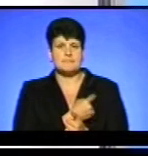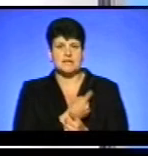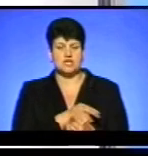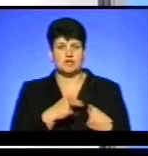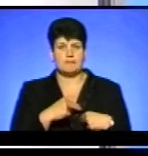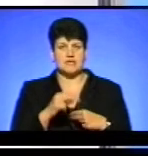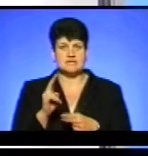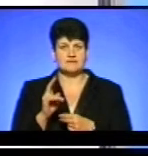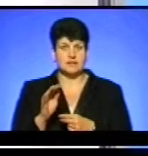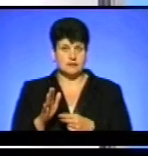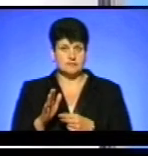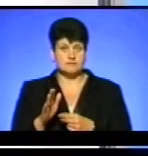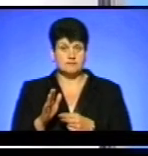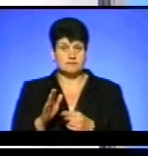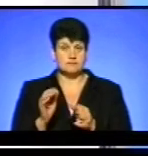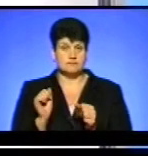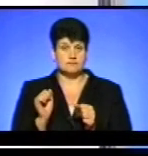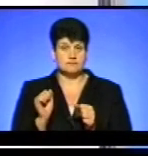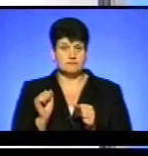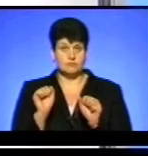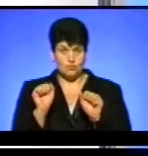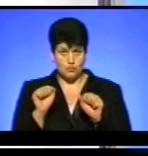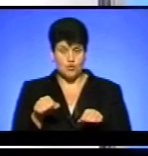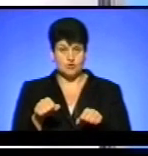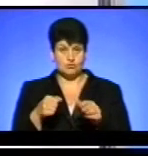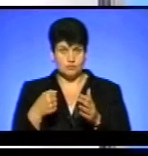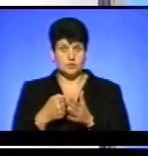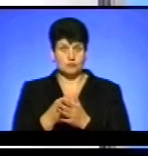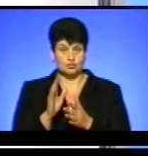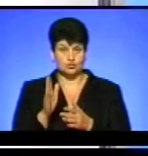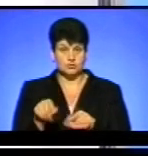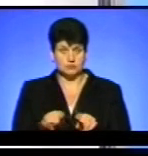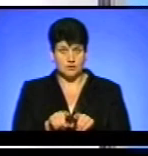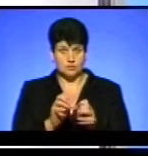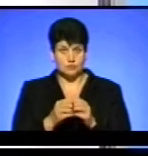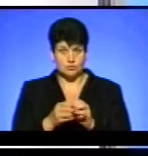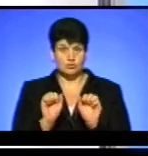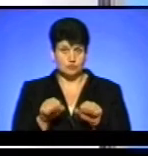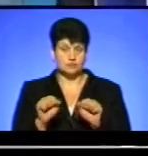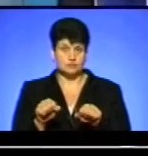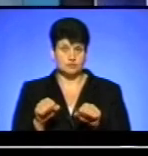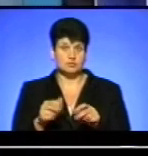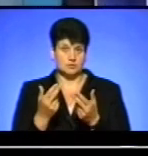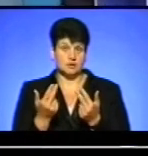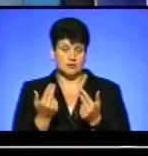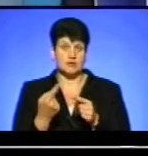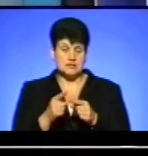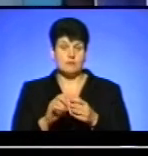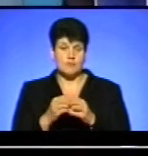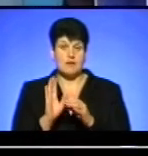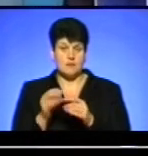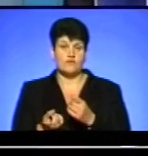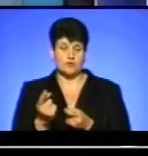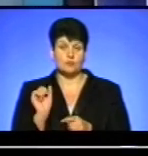працівників? Може. Чи можемо ми дійти до такої проблеми? Однозначно. Така проблема може бути.